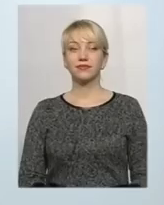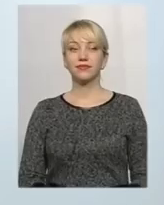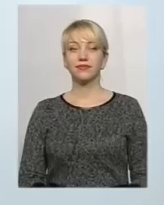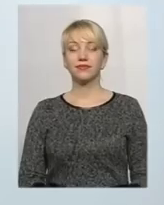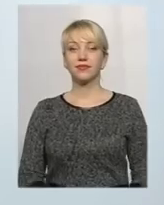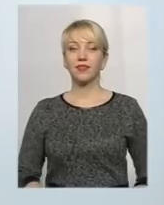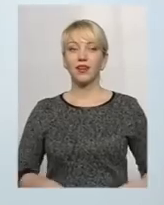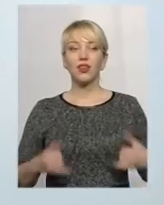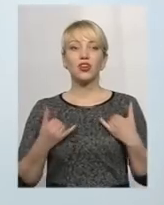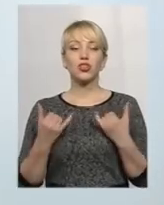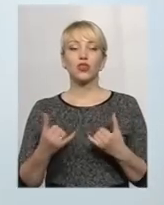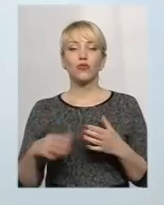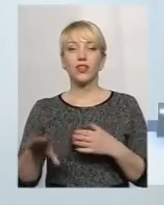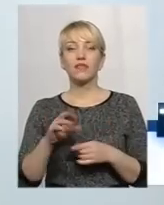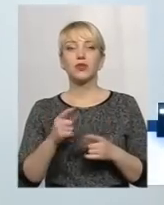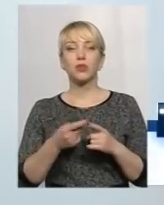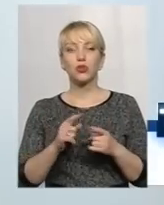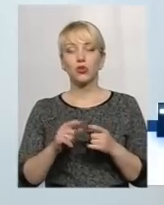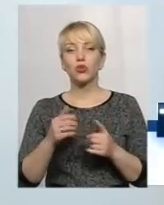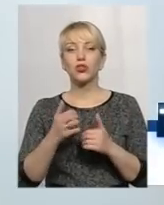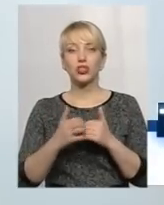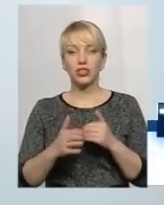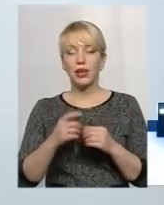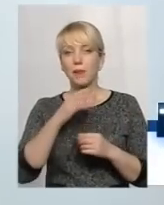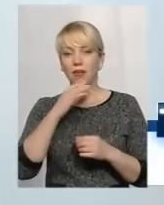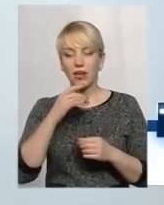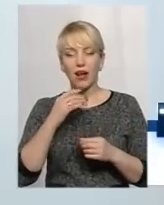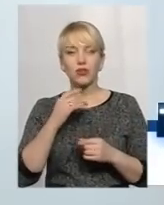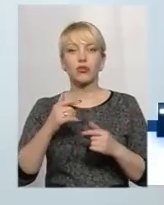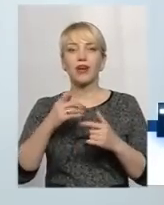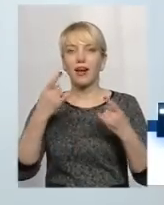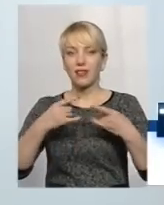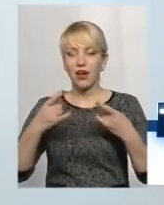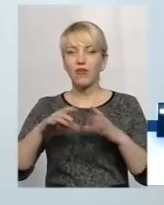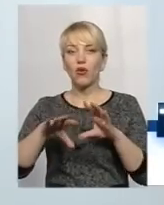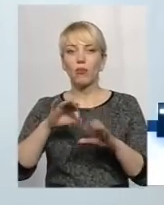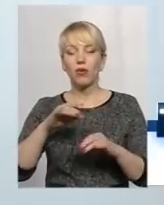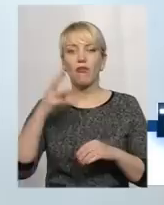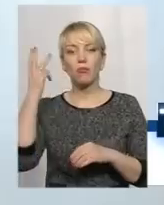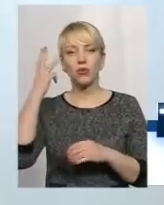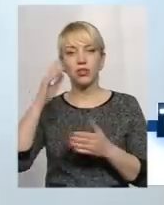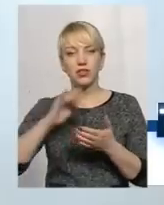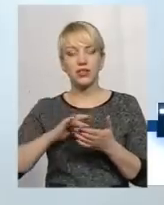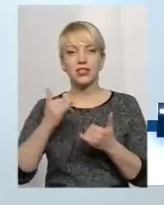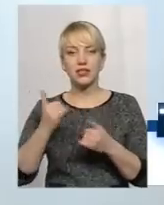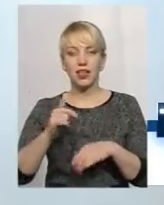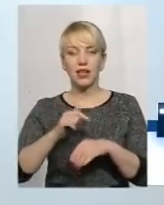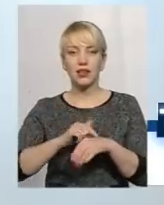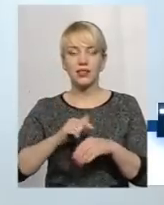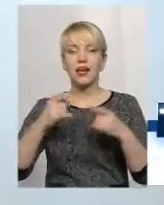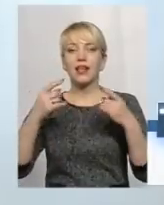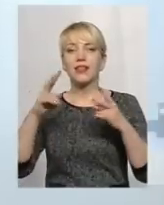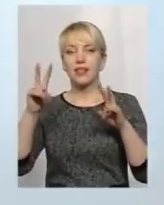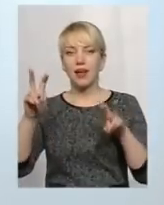Мої шанування усім, хто серед чималої кількості телеканалів у цій парі обрав саме Поділляцентр. На часі в прямому ефірі тема. Я